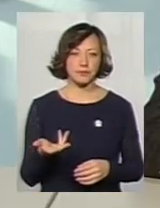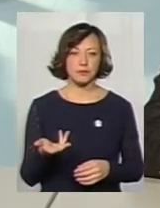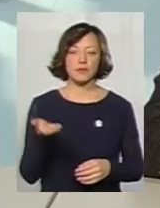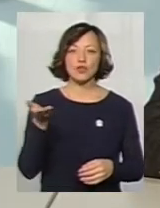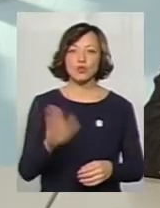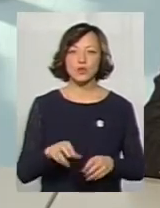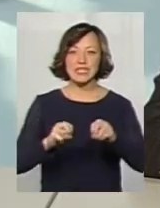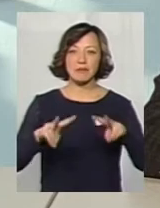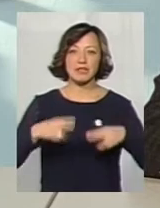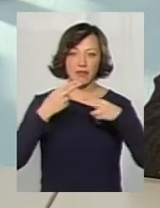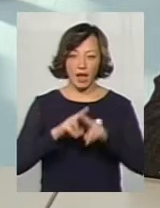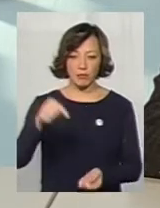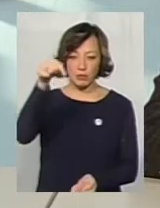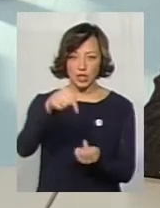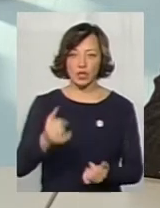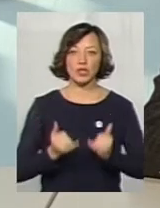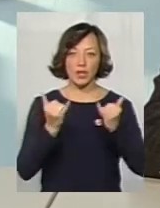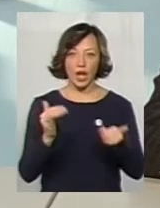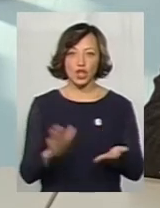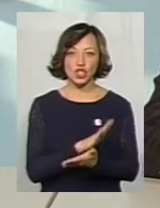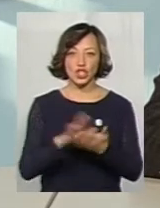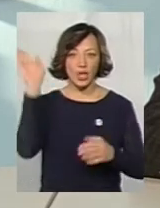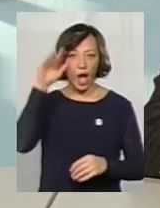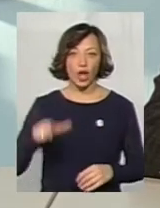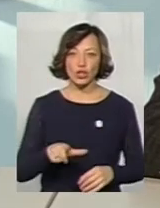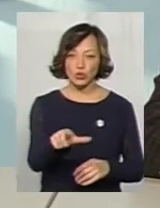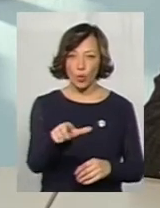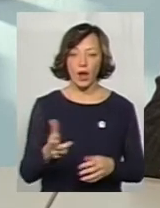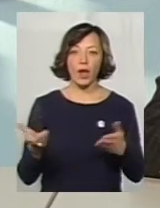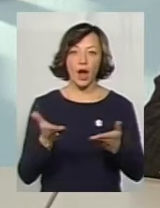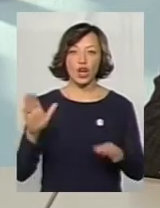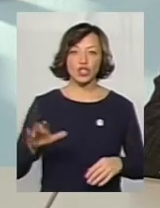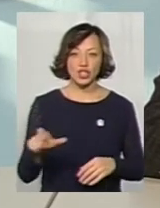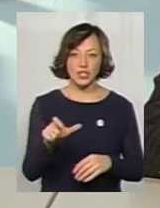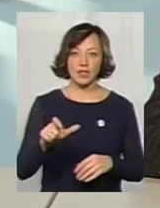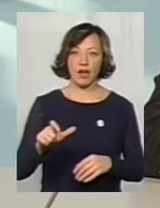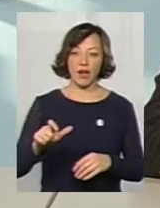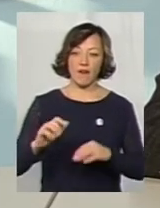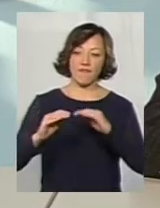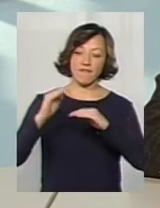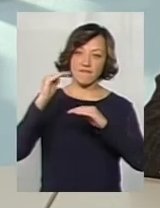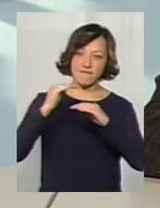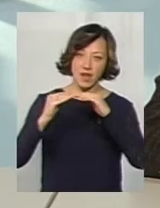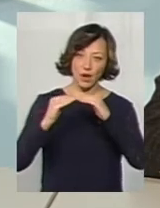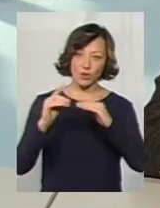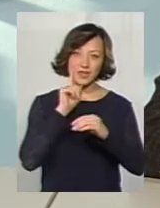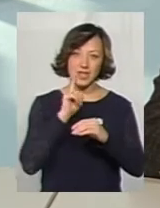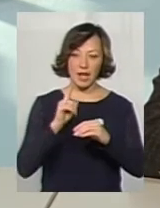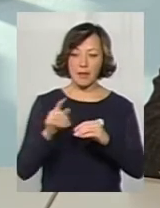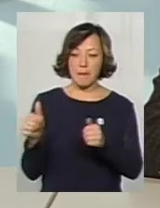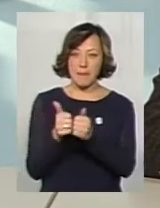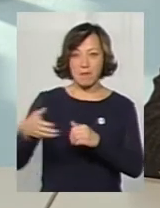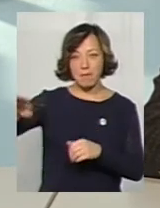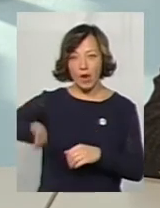одиниць спецтехніки, яка призначена для чищення річок, яка чистить верхню зелень, яка чистить прибережну смугу, яка